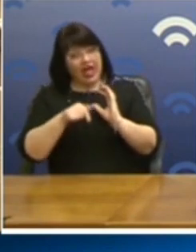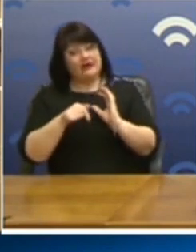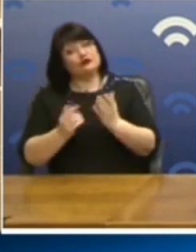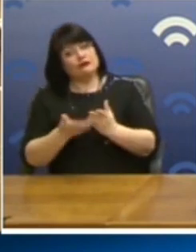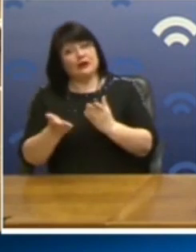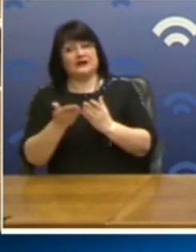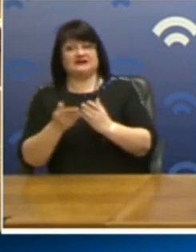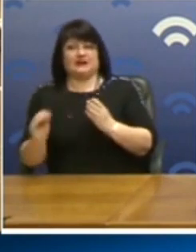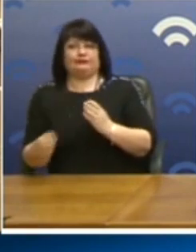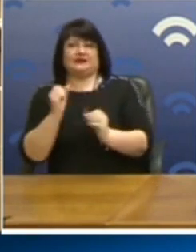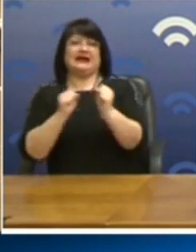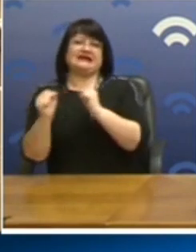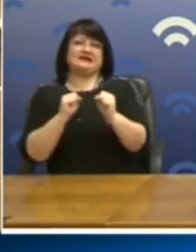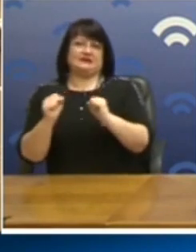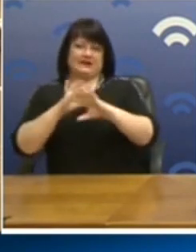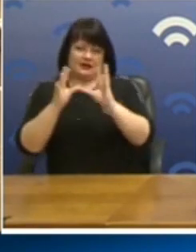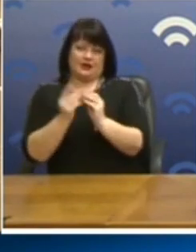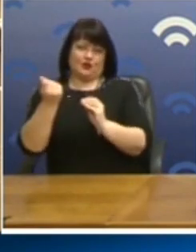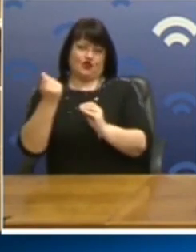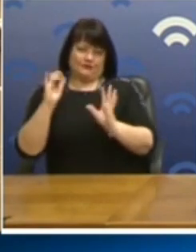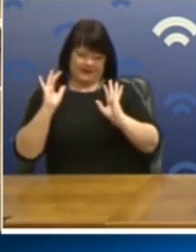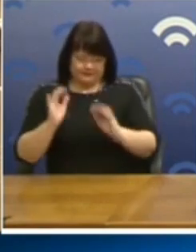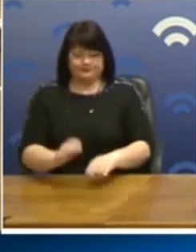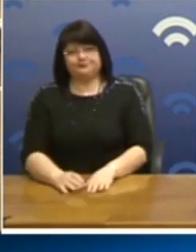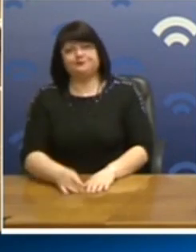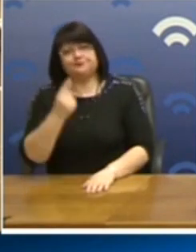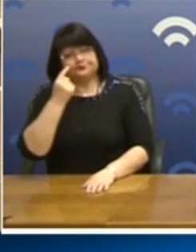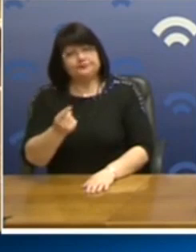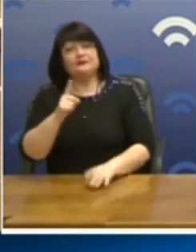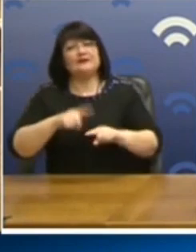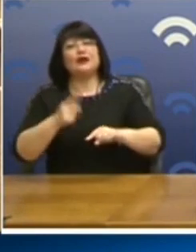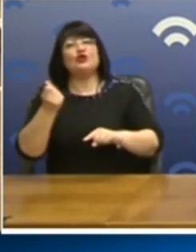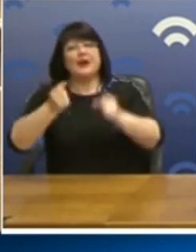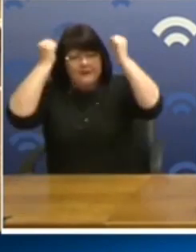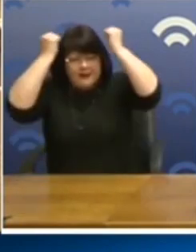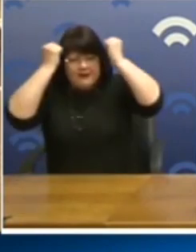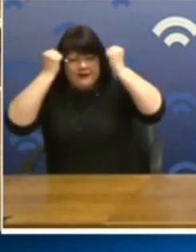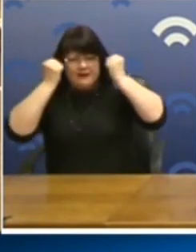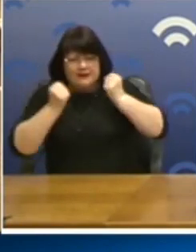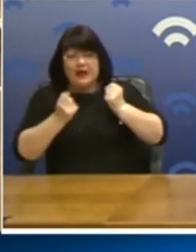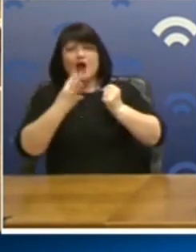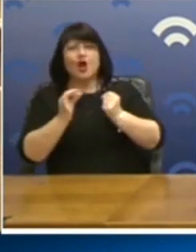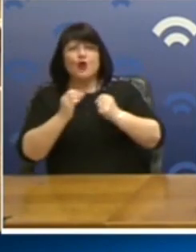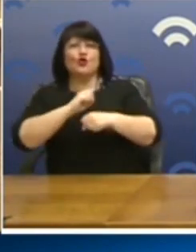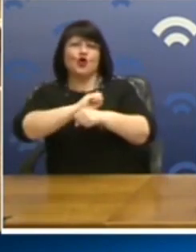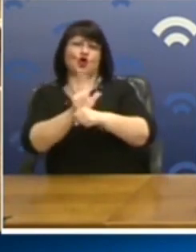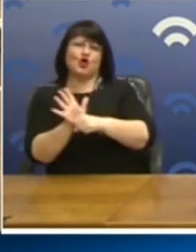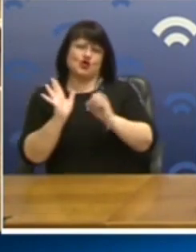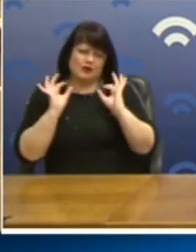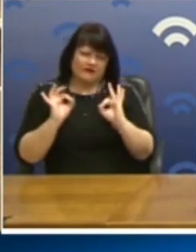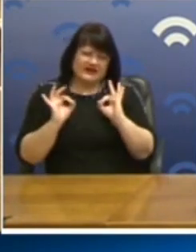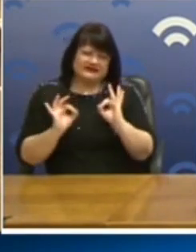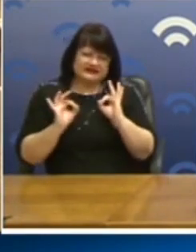Είναι δεδομένο ότι η ελληνική οικονομία θα πληγεί και λόγω της κατάστασης, ειδικά στον